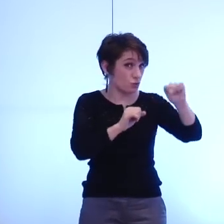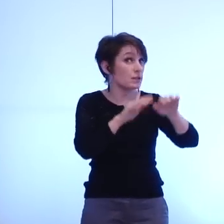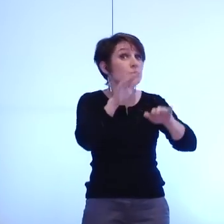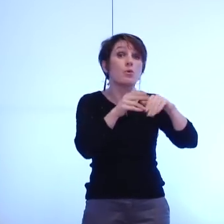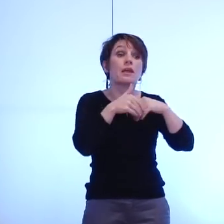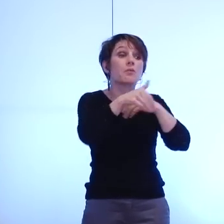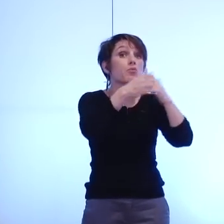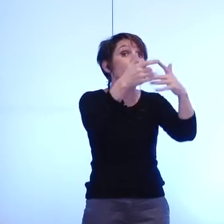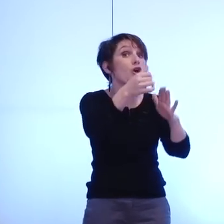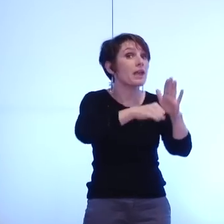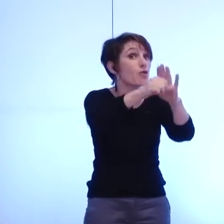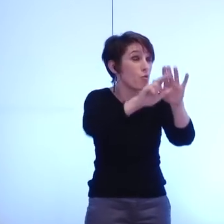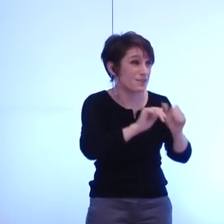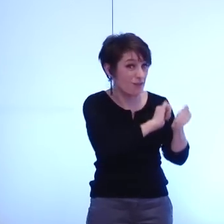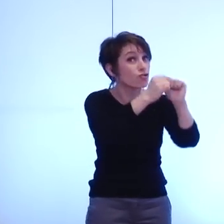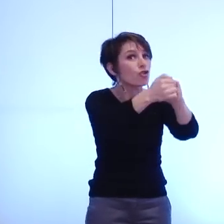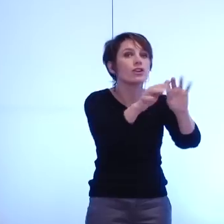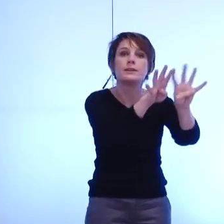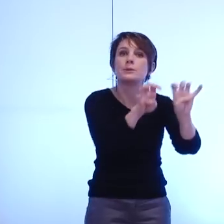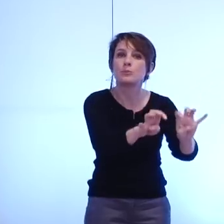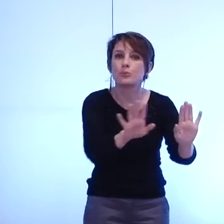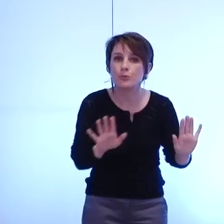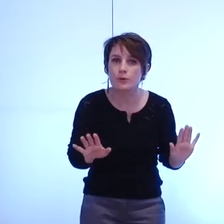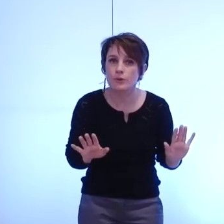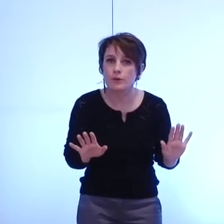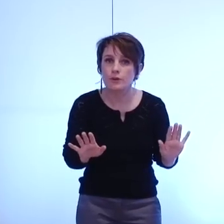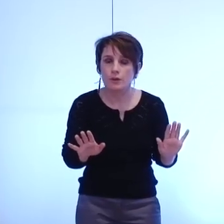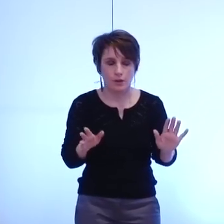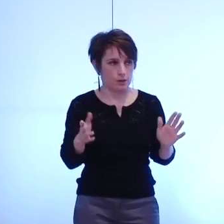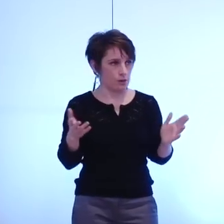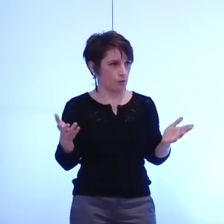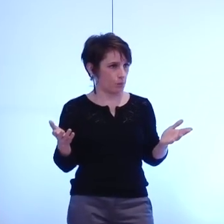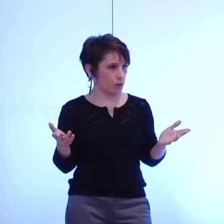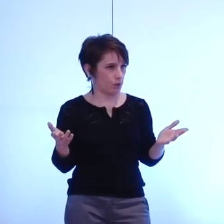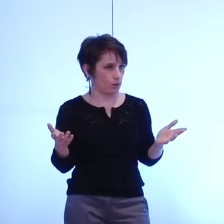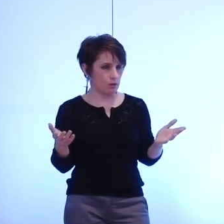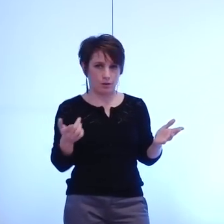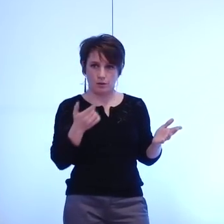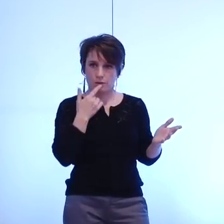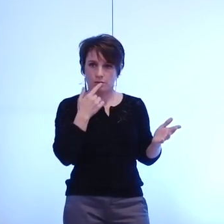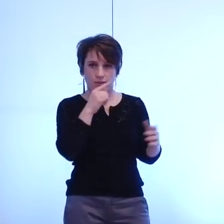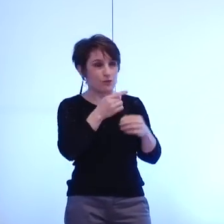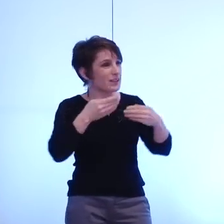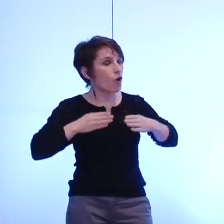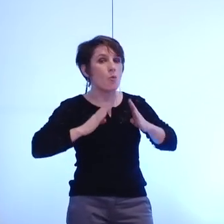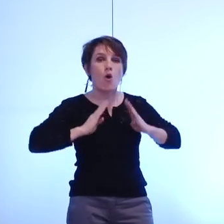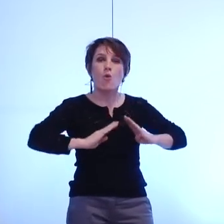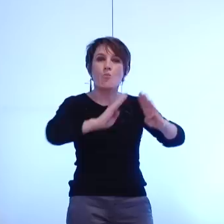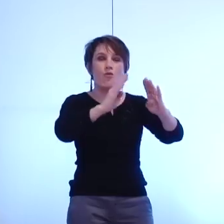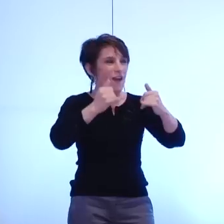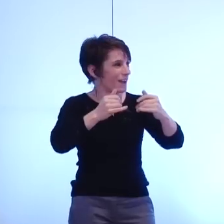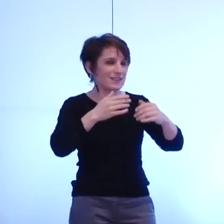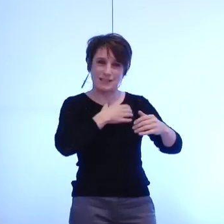où est la ligne entre vous sur quel sujet vous vous retrouvez tous de l'autre côté du boulevard Jean-Pin c'est ça que j'aimerais comprendre ce soir